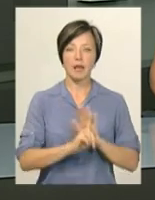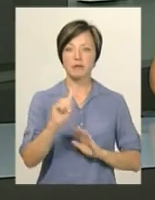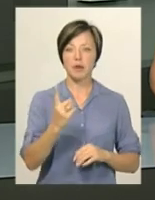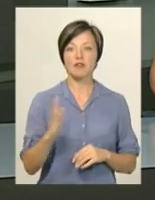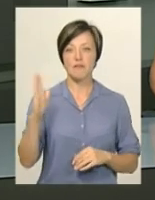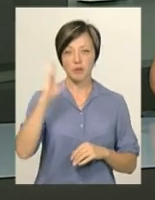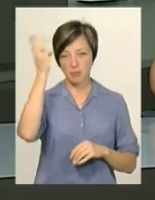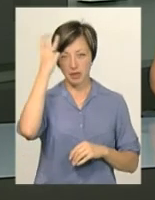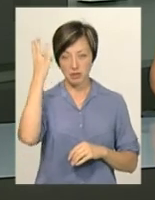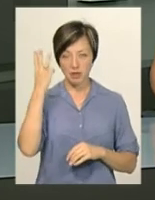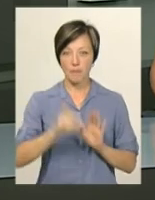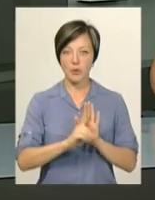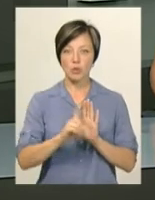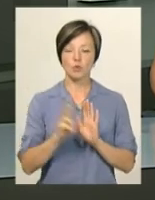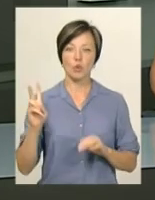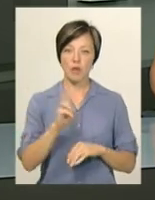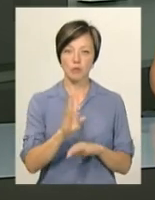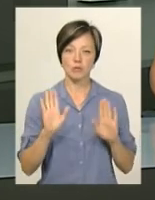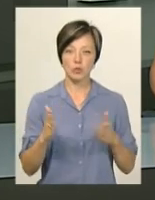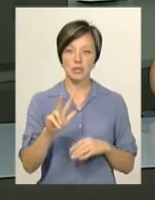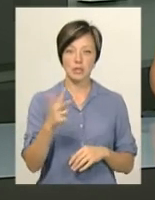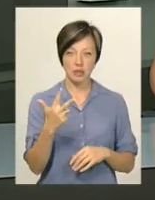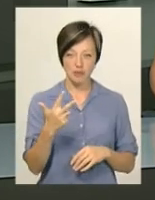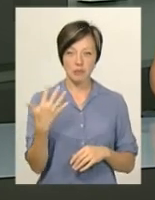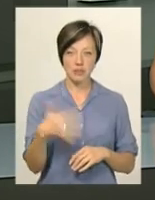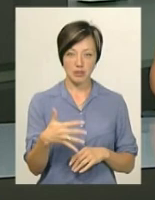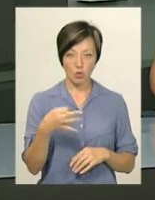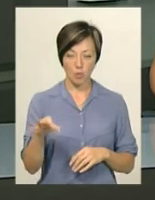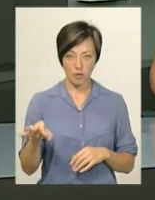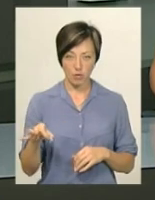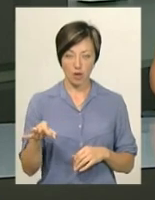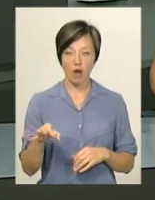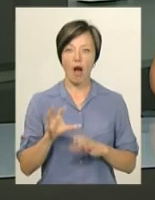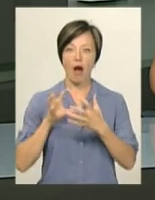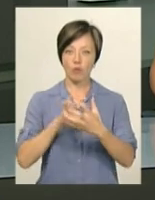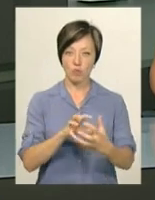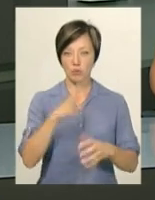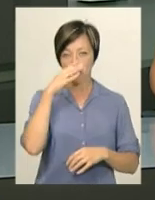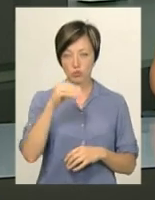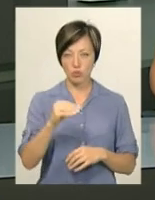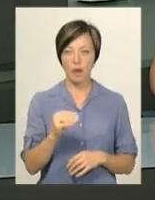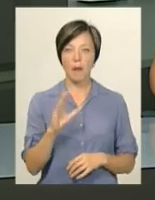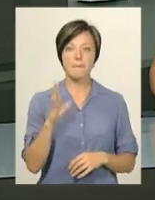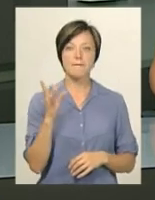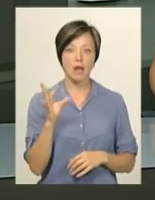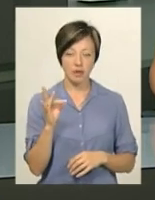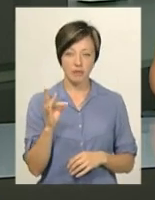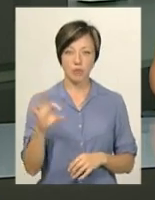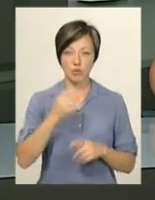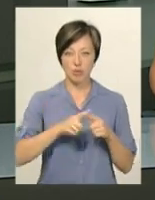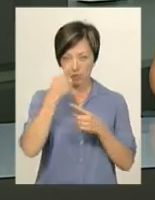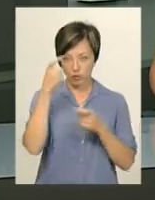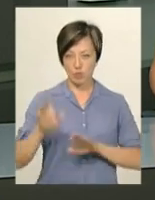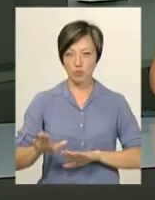вересня у Хмельницькому проїзду тролейбусі коштуватиме 3 гривні 50 копійок, у автобусах та маршрутках 5 гривень. Про це